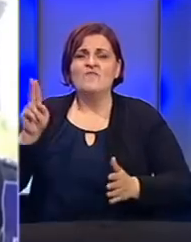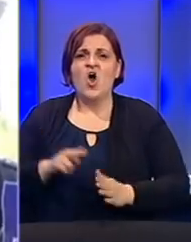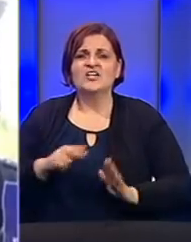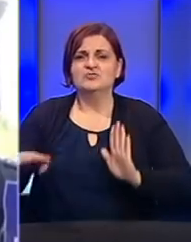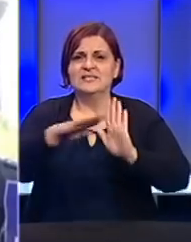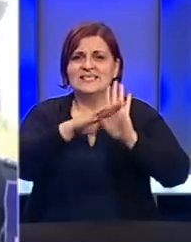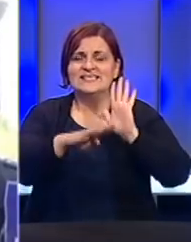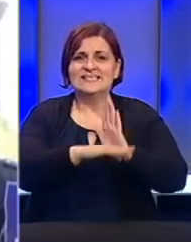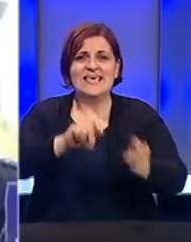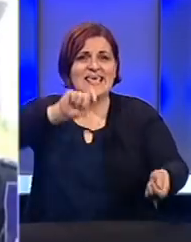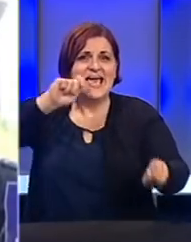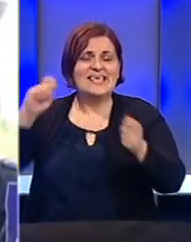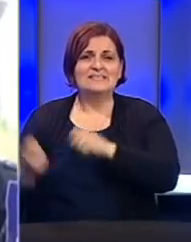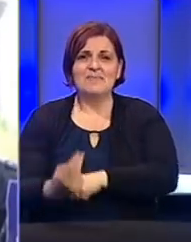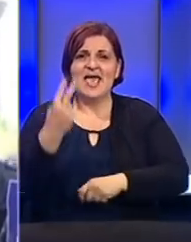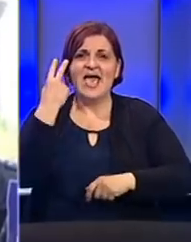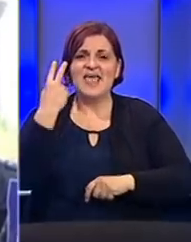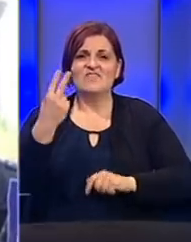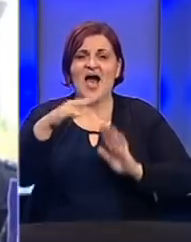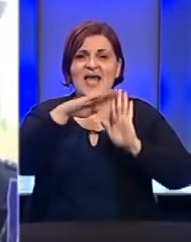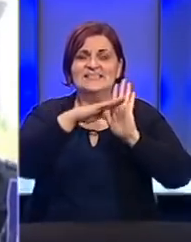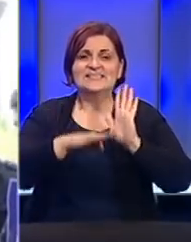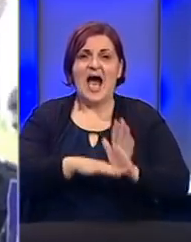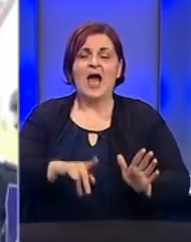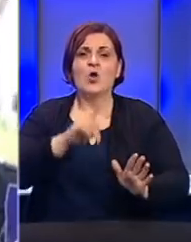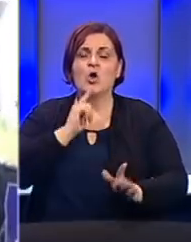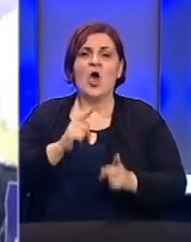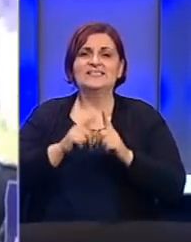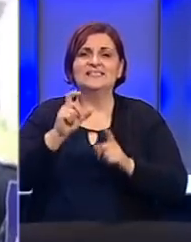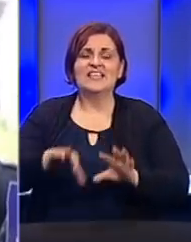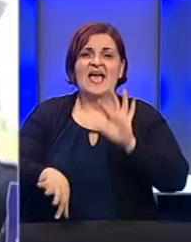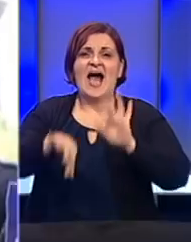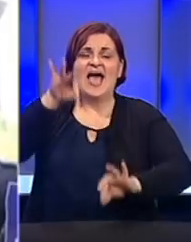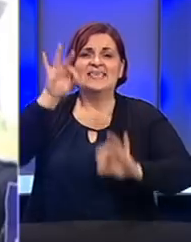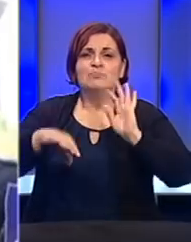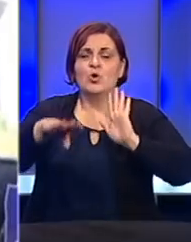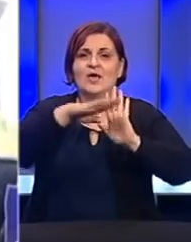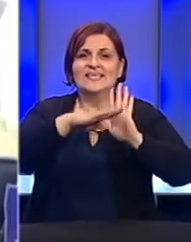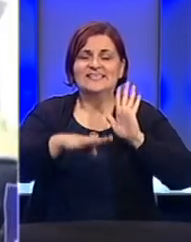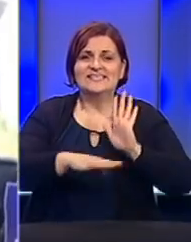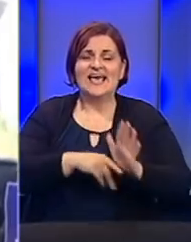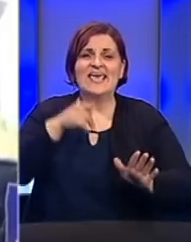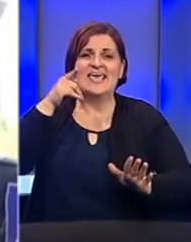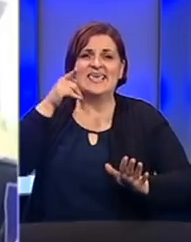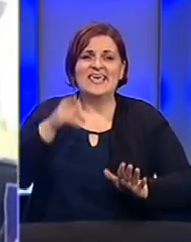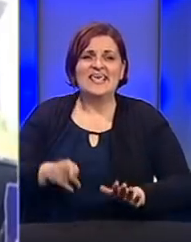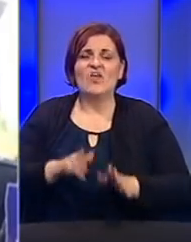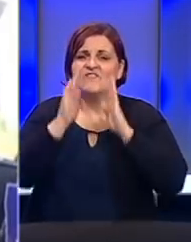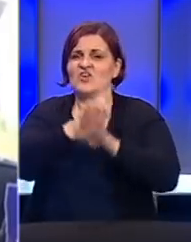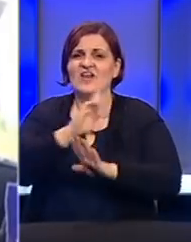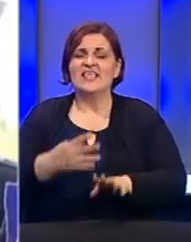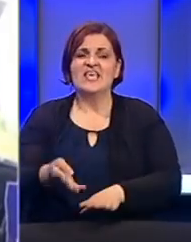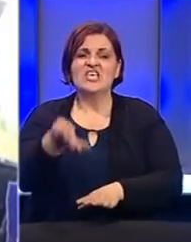ustava, jer se menjaju dva zakona koja se tiču izbornog zakonodavstva i to, verovali li ne,